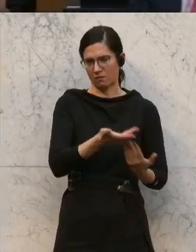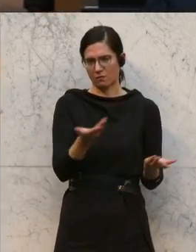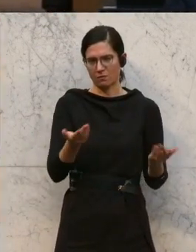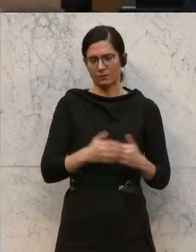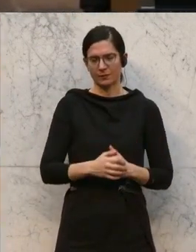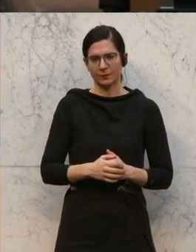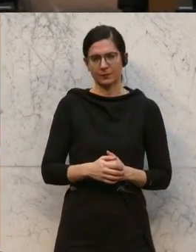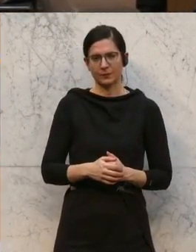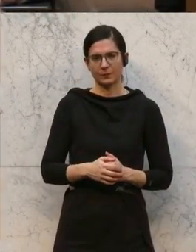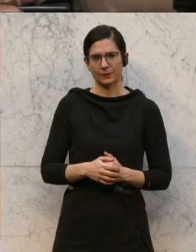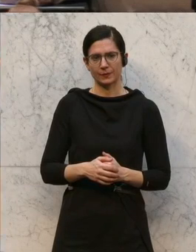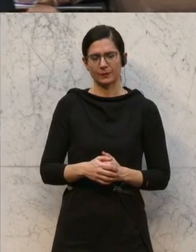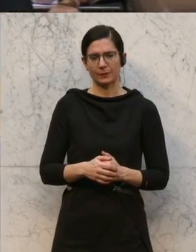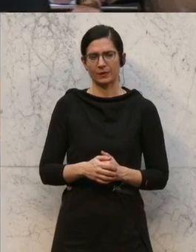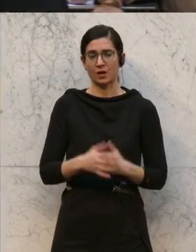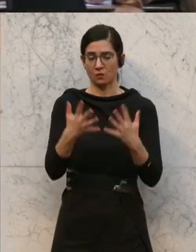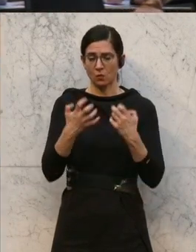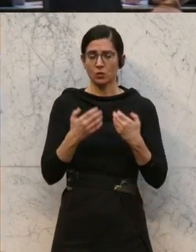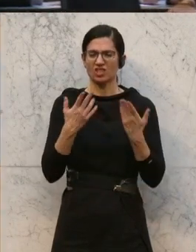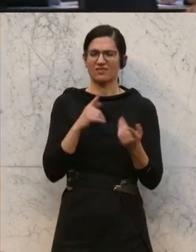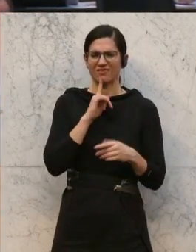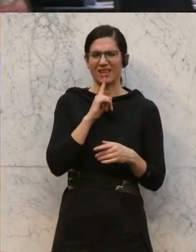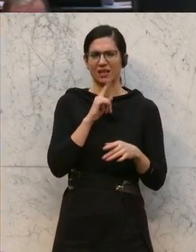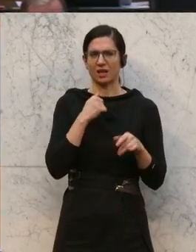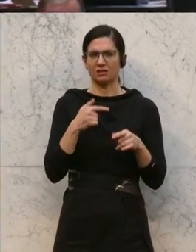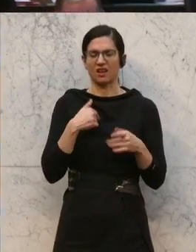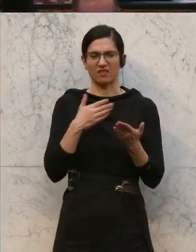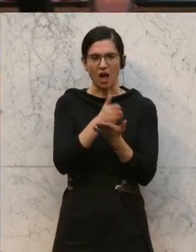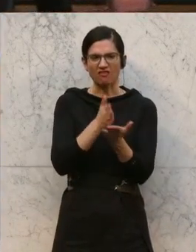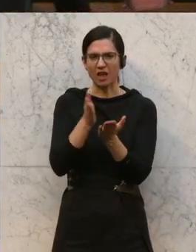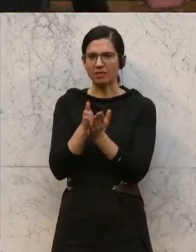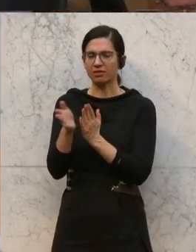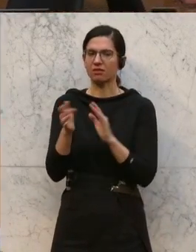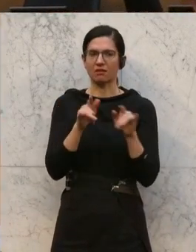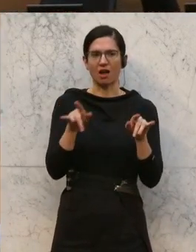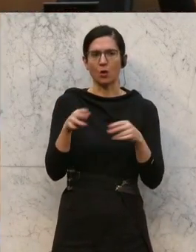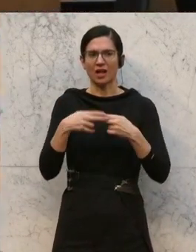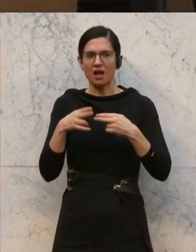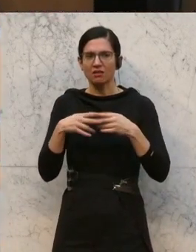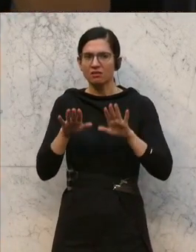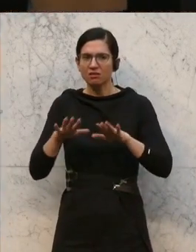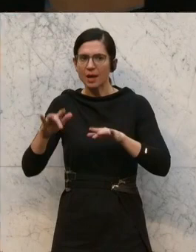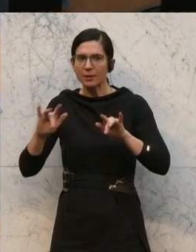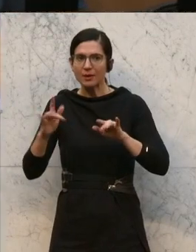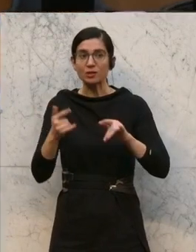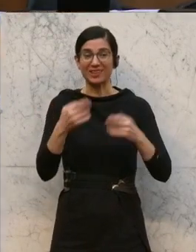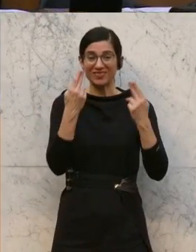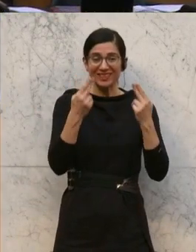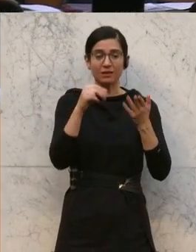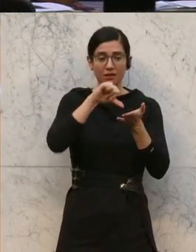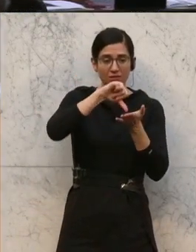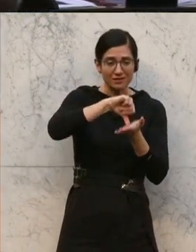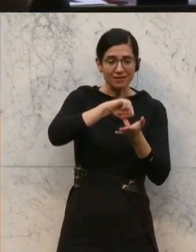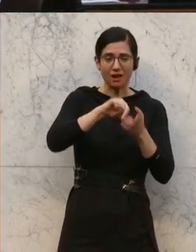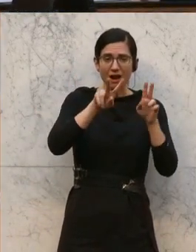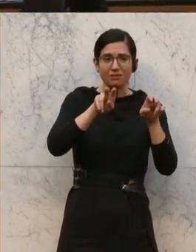der Mieten ab. Und deswegen wäre unser Wunsch, dass Sie weniger mit der Gießkanne arbeiten, weniger sich auf Nebenschauplätzen aufhalten, sondern sich dem widmen, dem man sich eigentlich